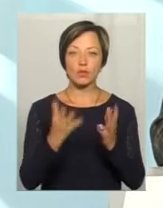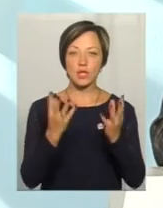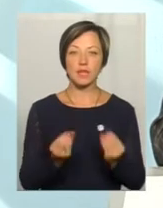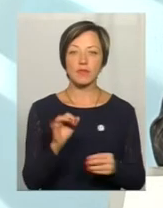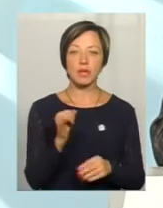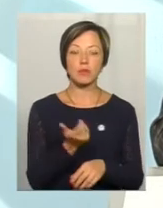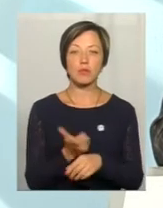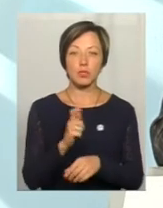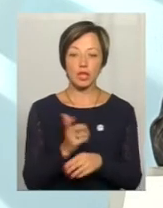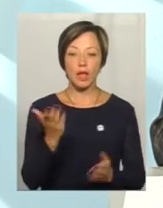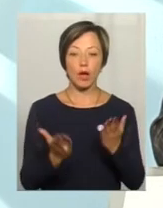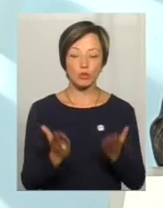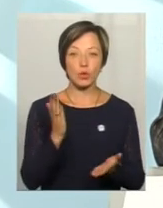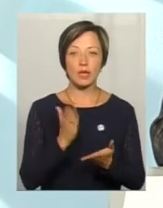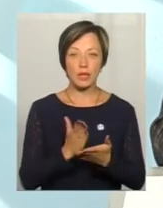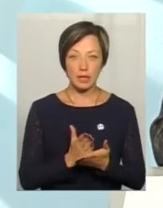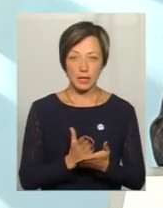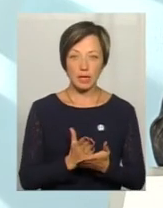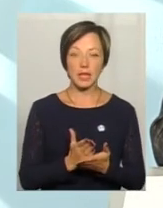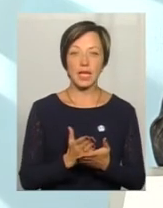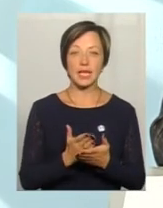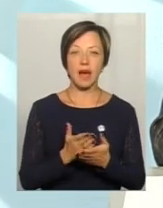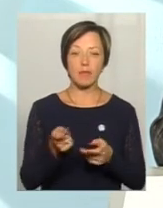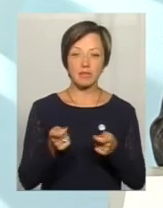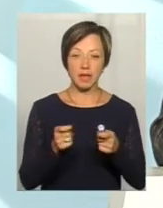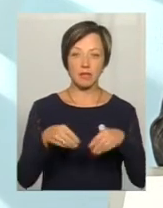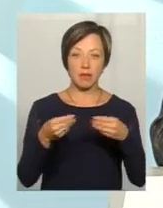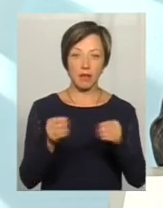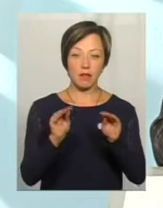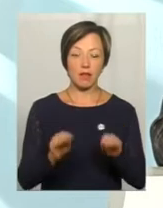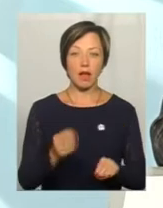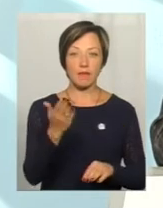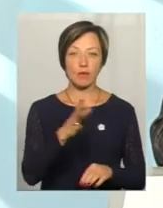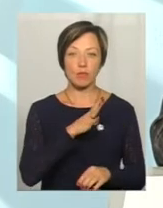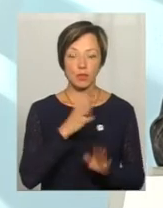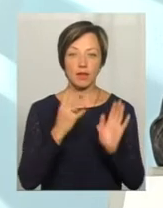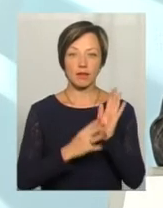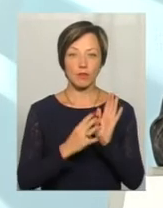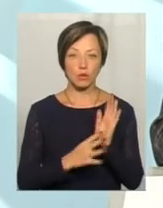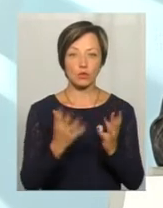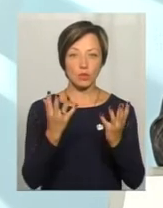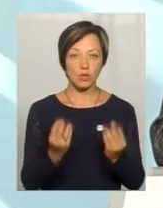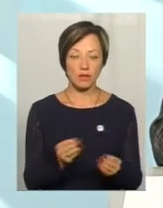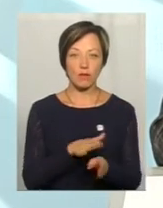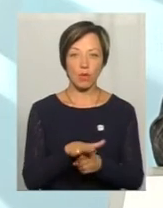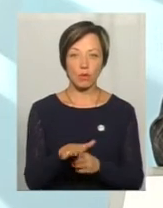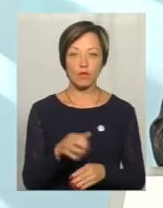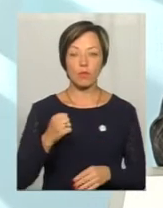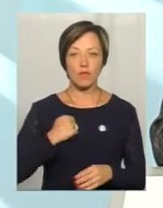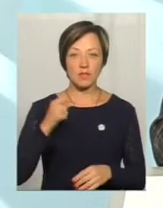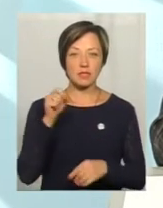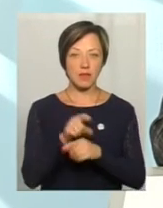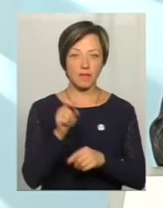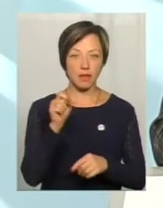більше. Тобто, якщо є цивільна адміністрація, дає такі дані, що ви були 90 днів, виконували бойові